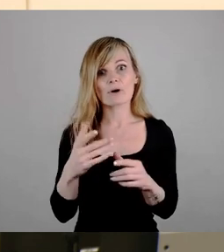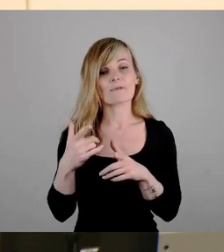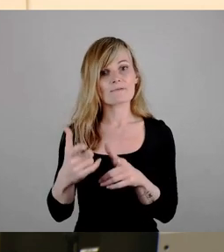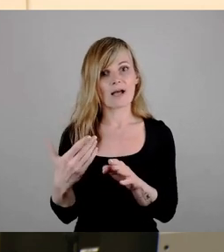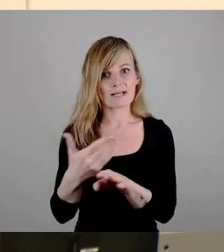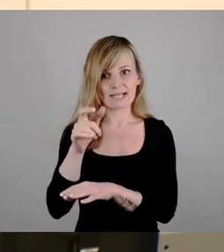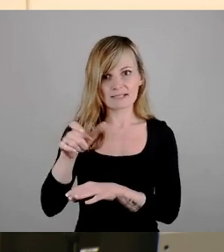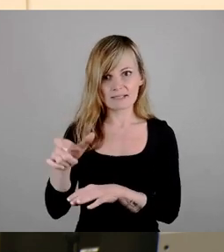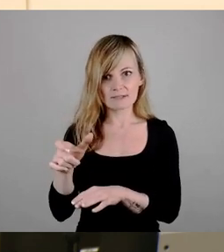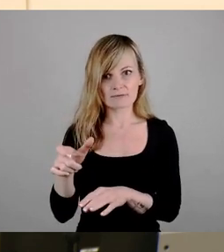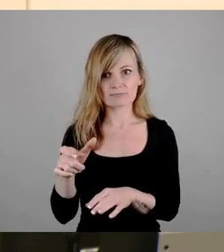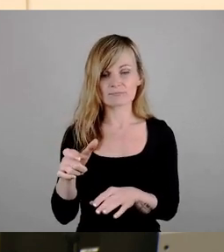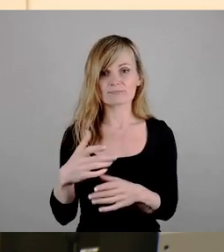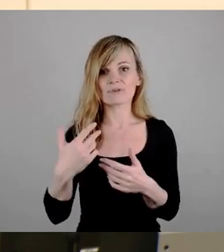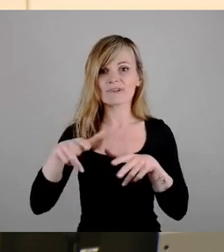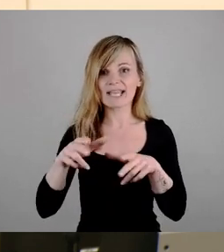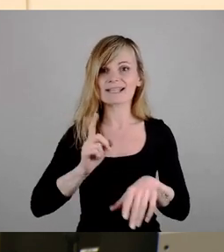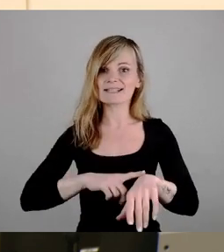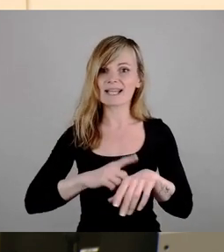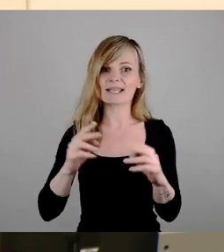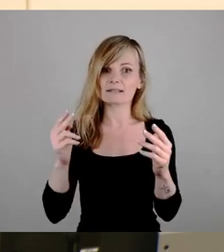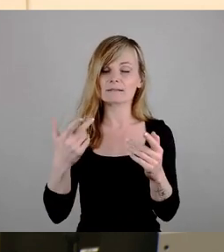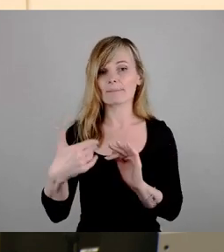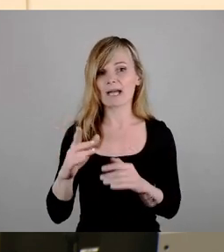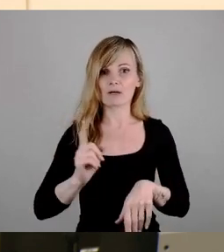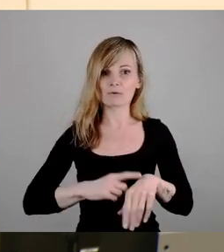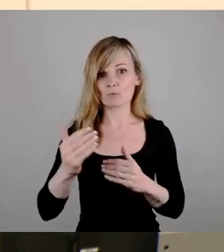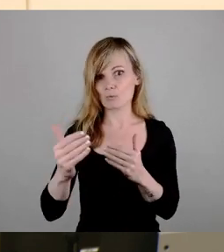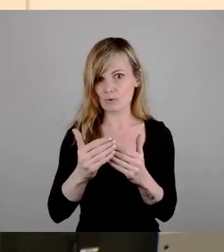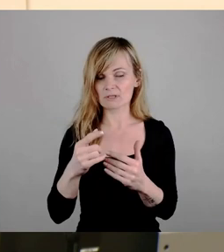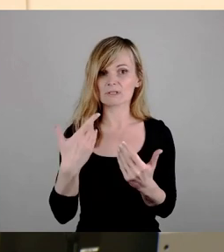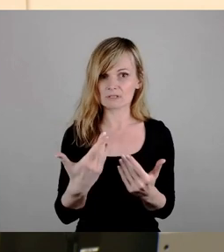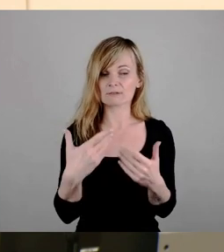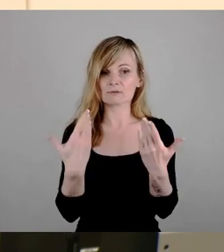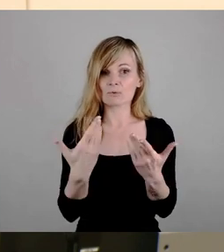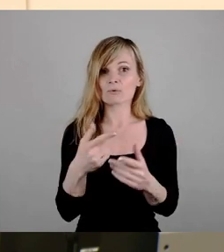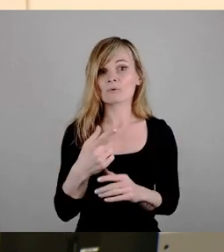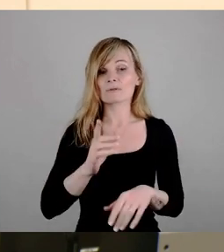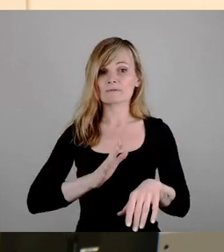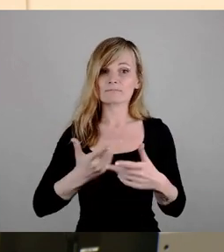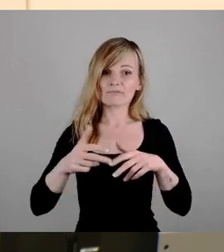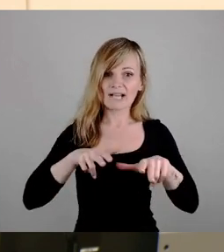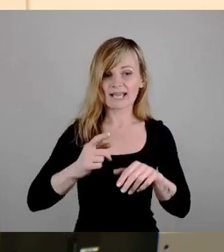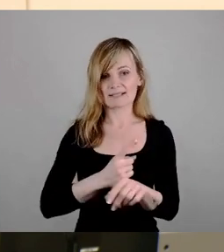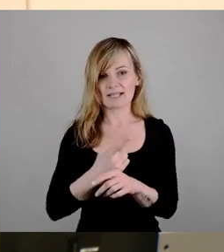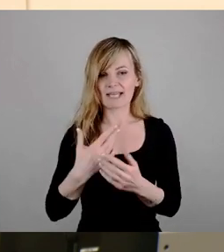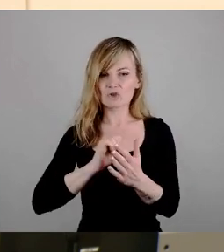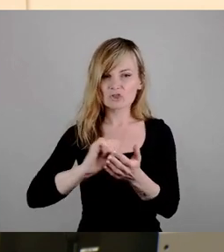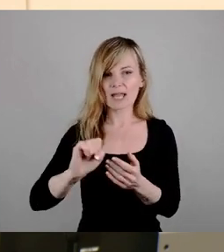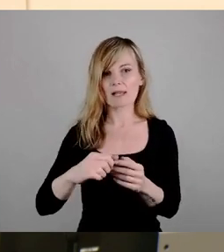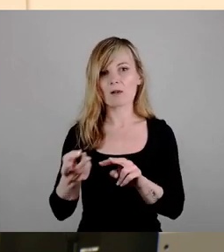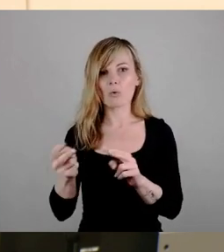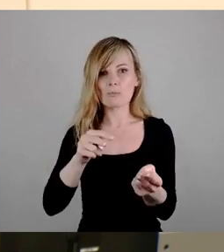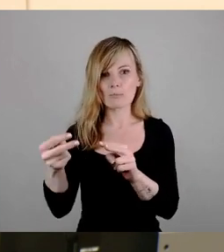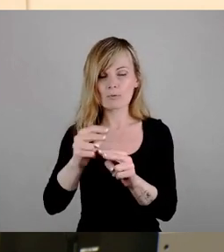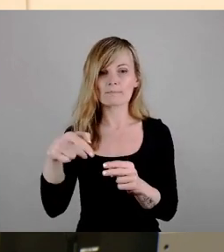Verkehrszeiten sich verkürzen und wer aber auch im Prinzip durch verkürzte Verkehrszeiten, schnelle Umlaufzeiten im Prinzip Wagen und